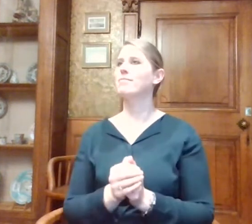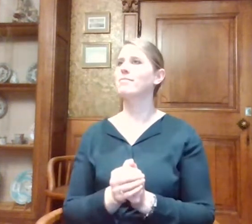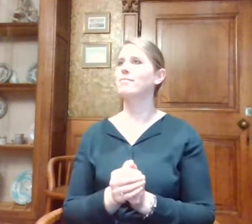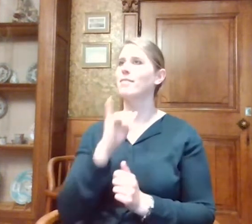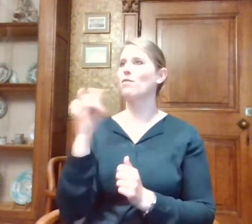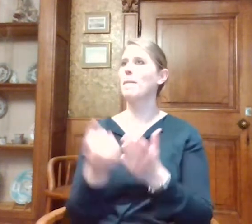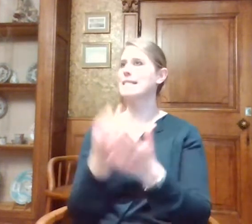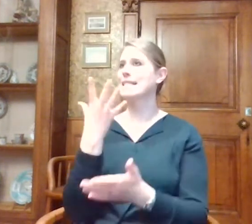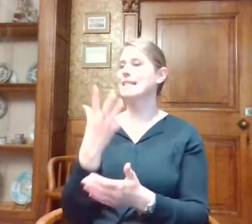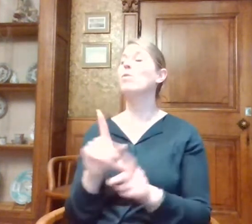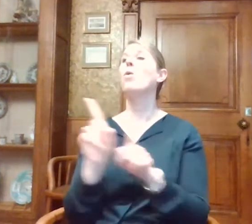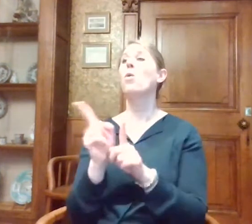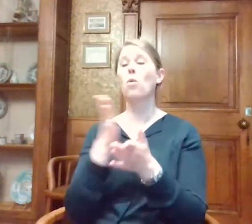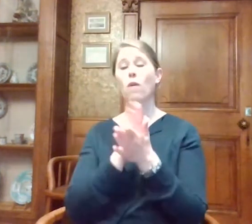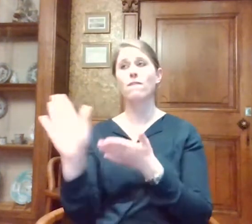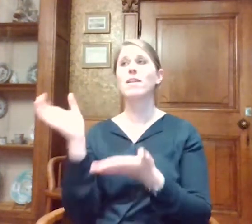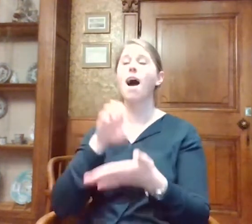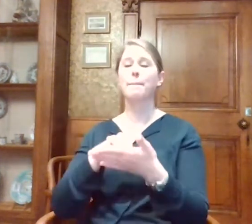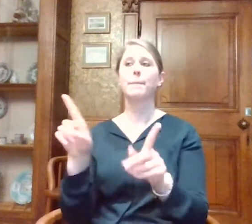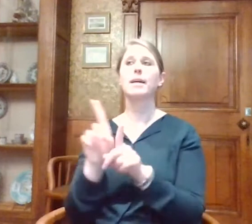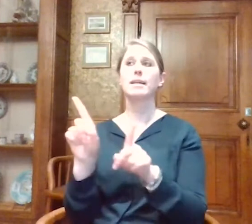informatie. Ook via de erfgoedapp.